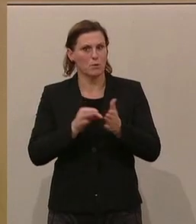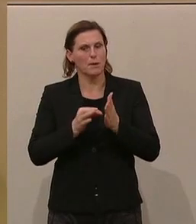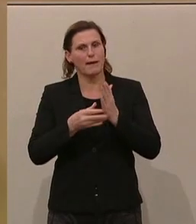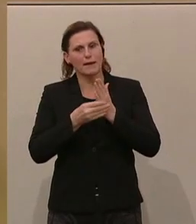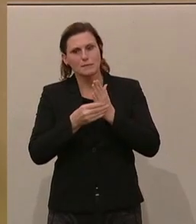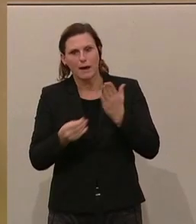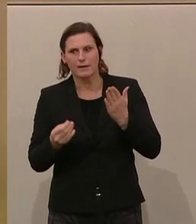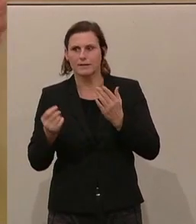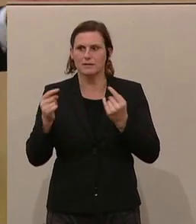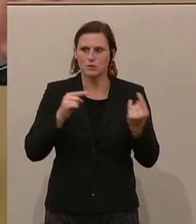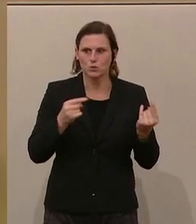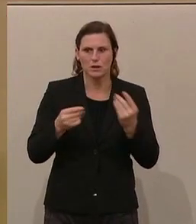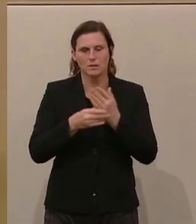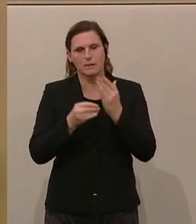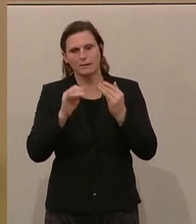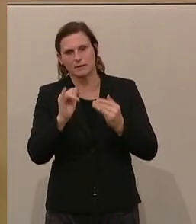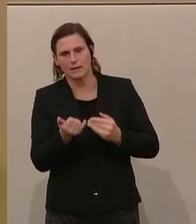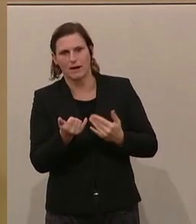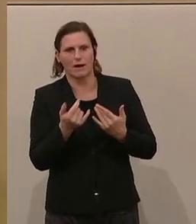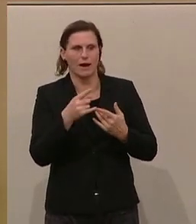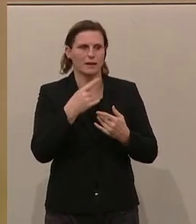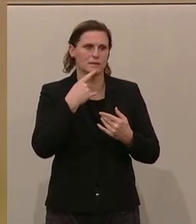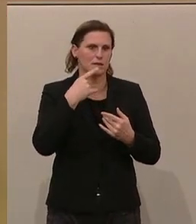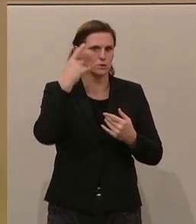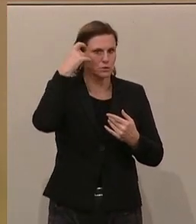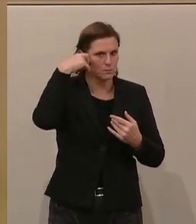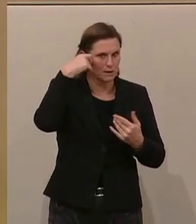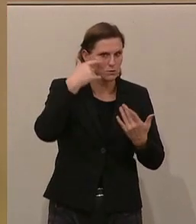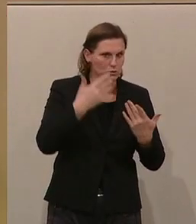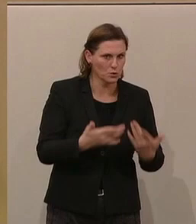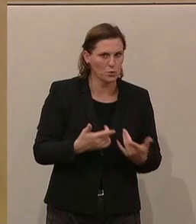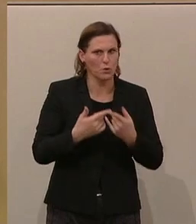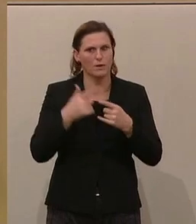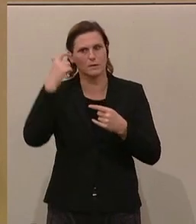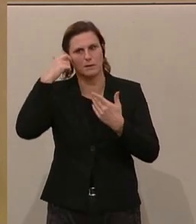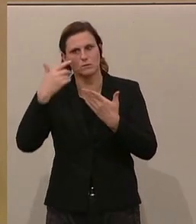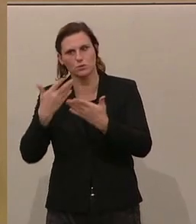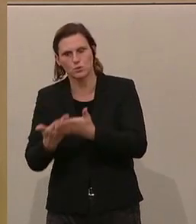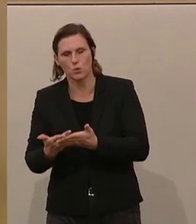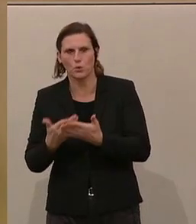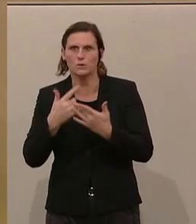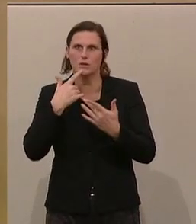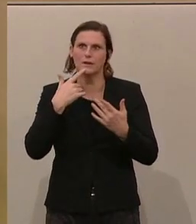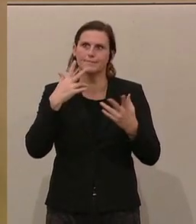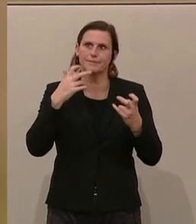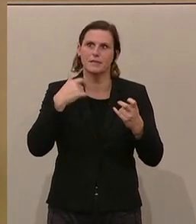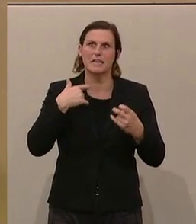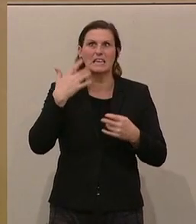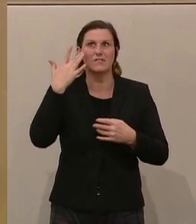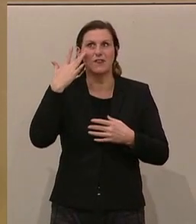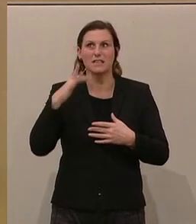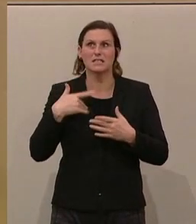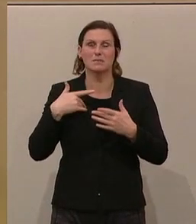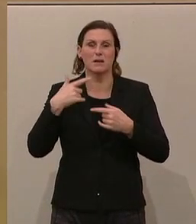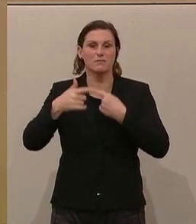Experten her diskutiert. Die einen sagen so, die anderen sagen so. Nach dem Motto, wenn ich nicht mehr weiter weiß, bilde ich einen Arbeitskreis,